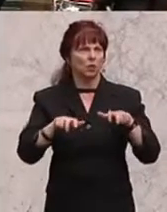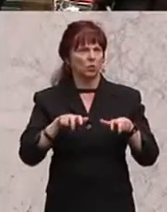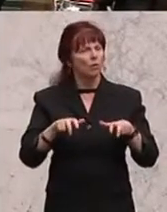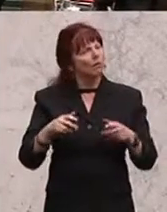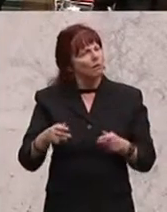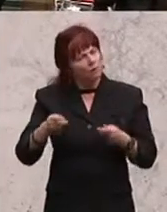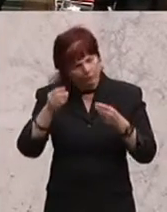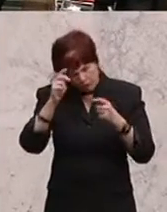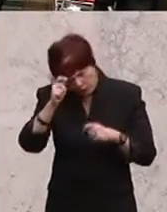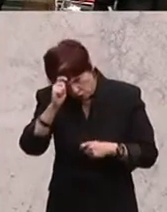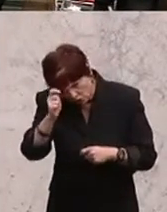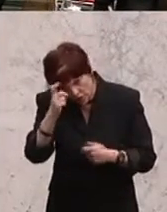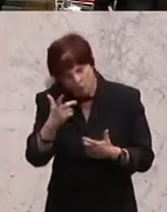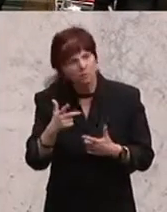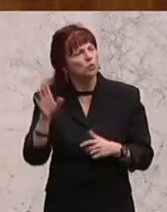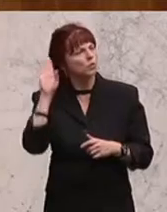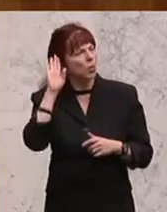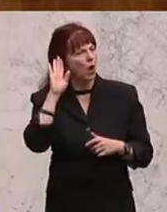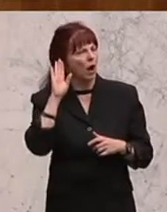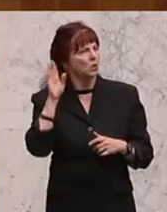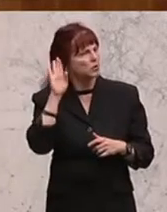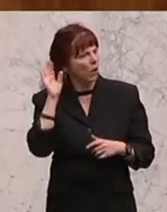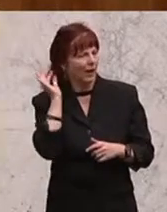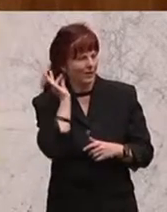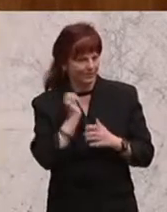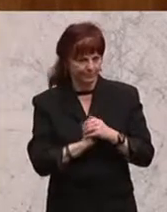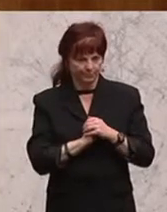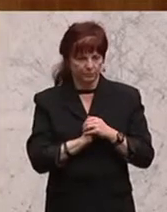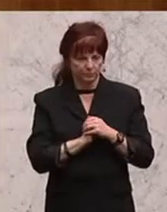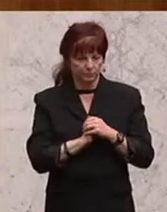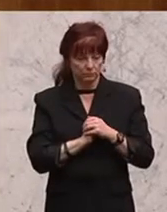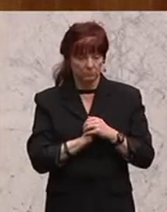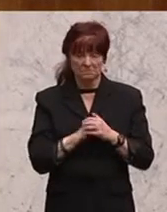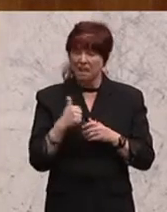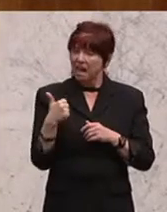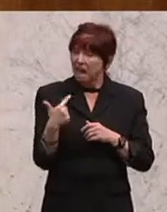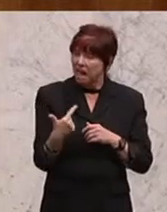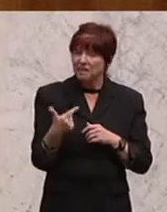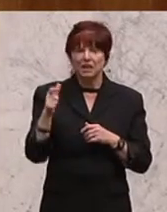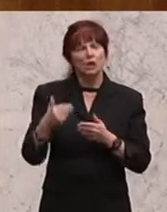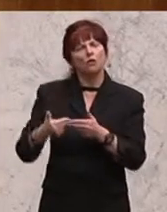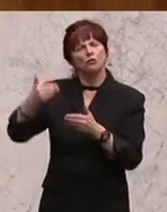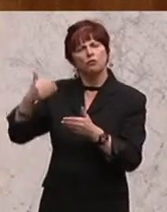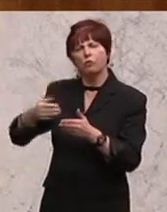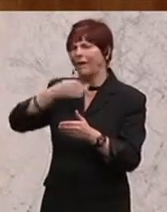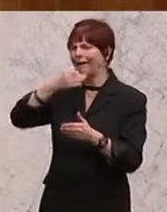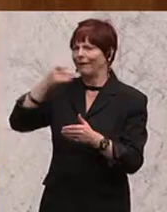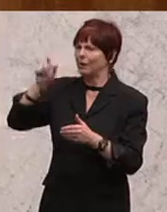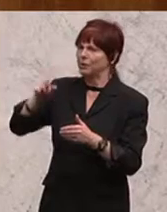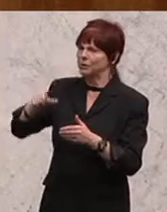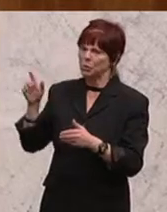Geschätzte Zuhörer und Zuhörerinnen, wenn ich manchen Worten gelauscht habe von meiner Vorredner,